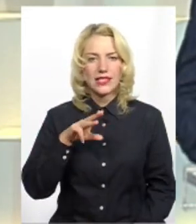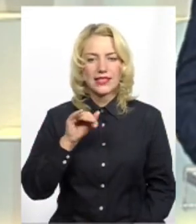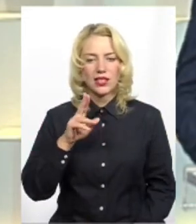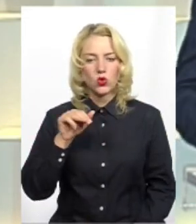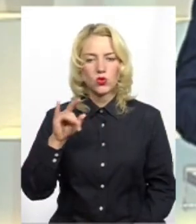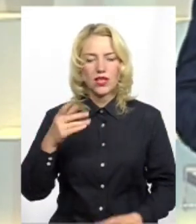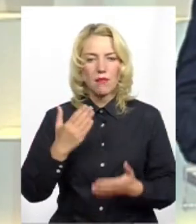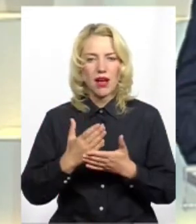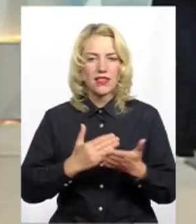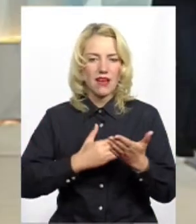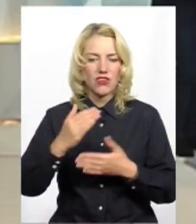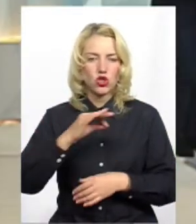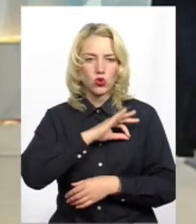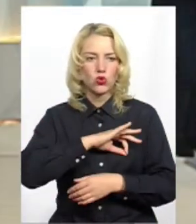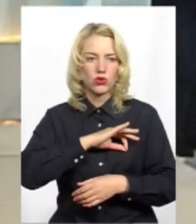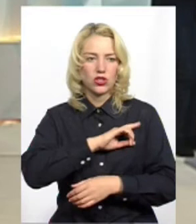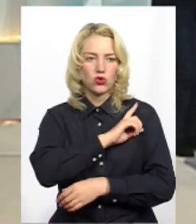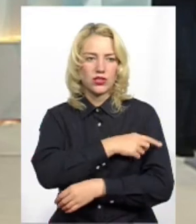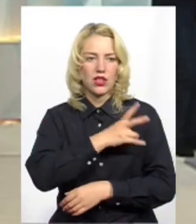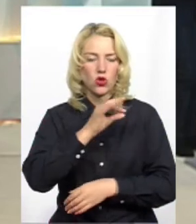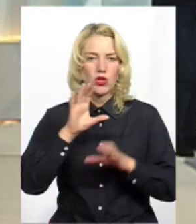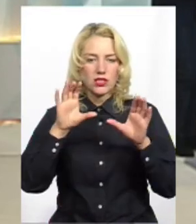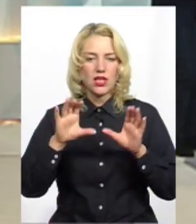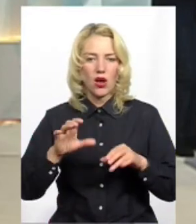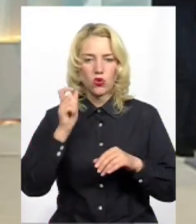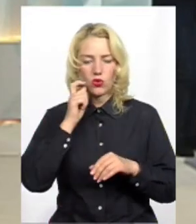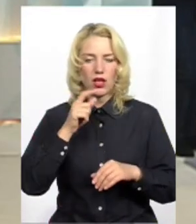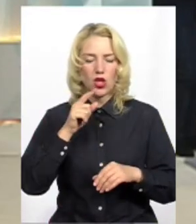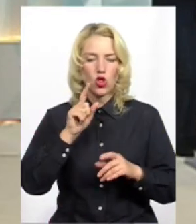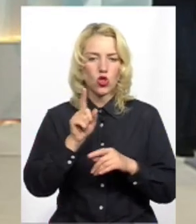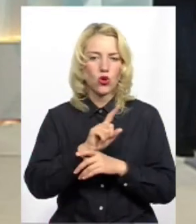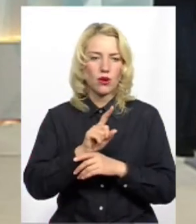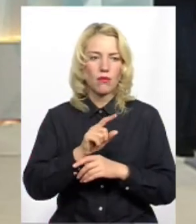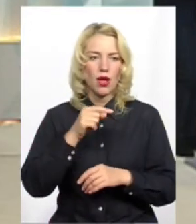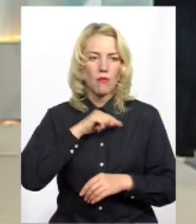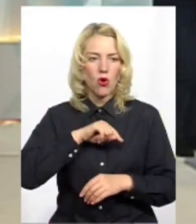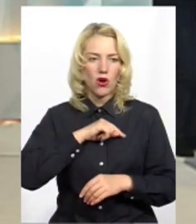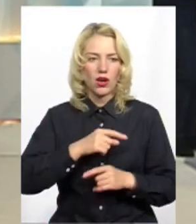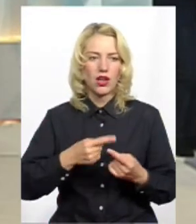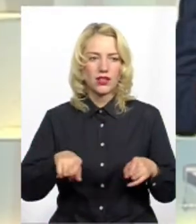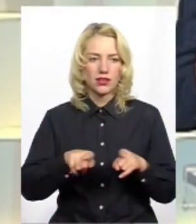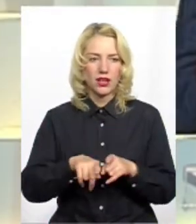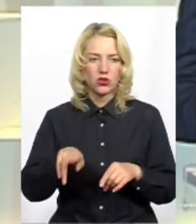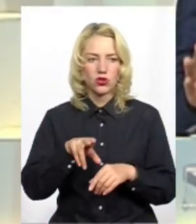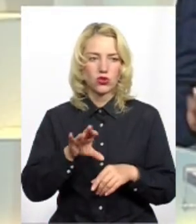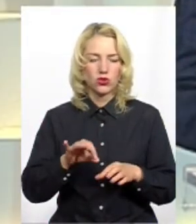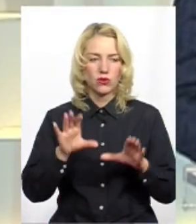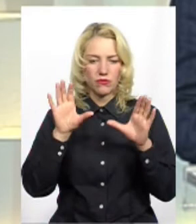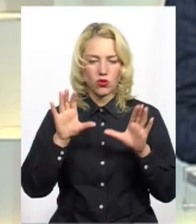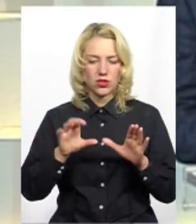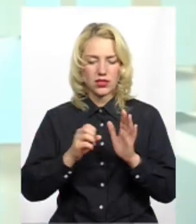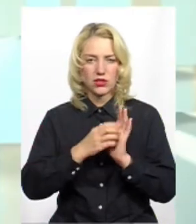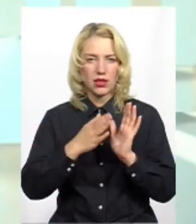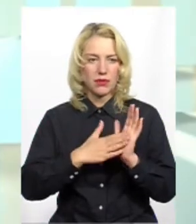найвищу юридичну силу. Так, але і законом України, і нормами моралі також. Так, це відповідно до закону про Конституції все це